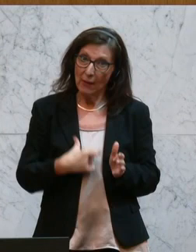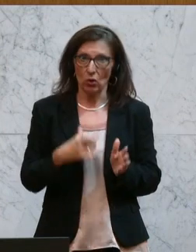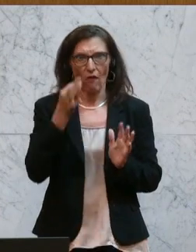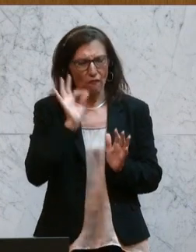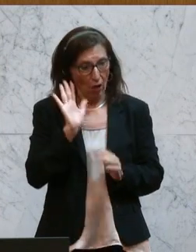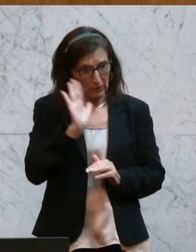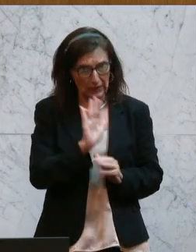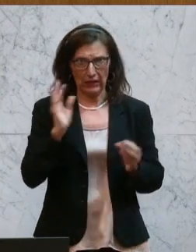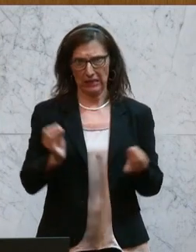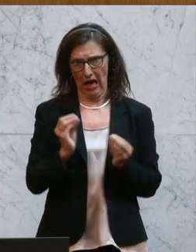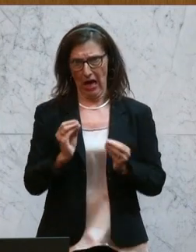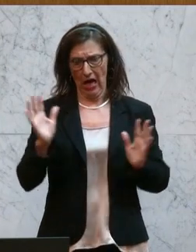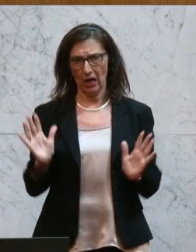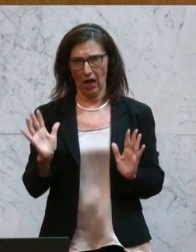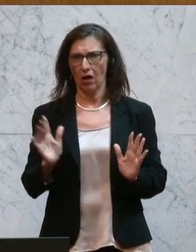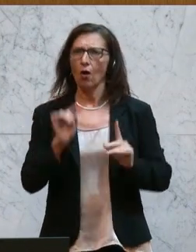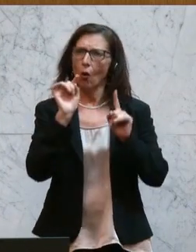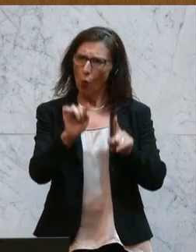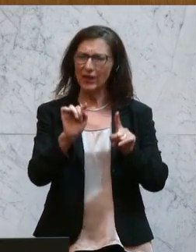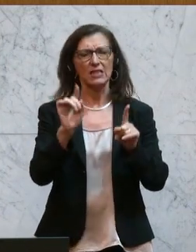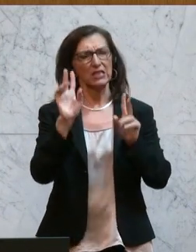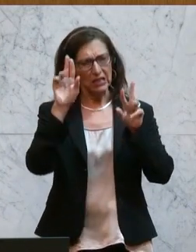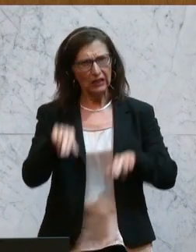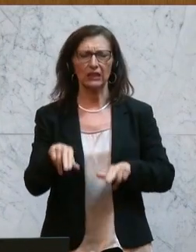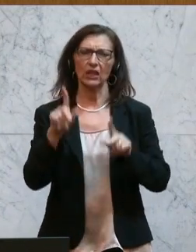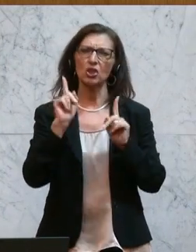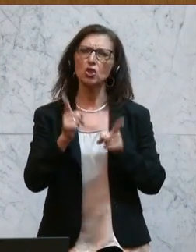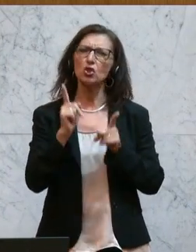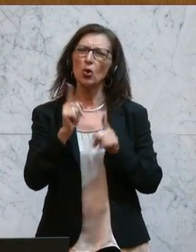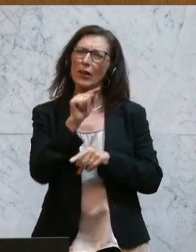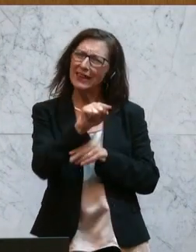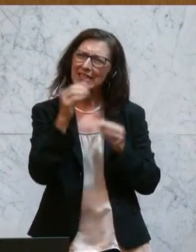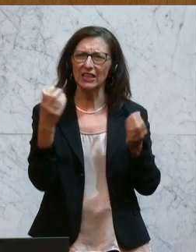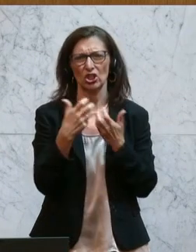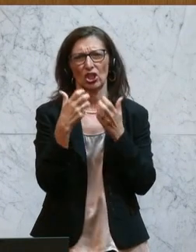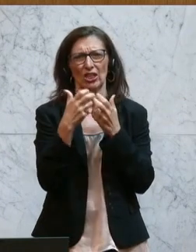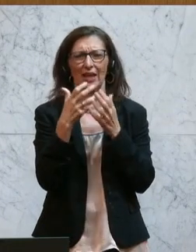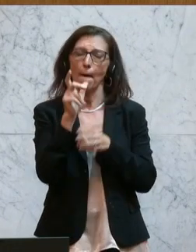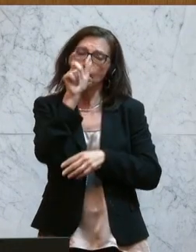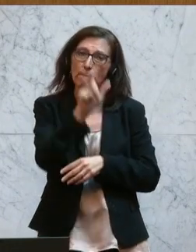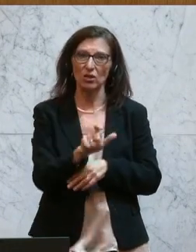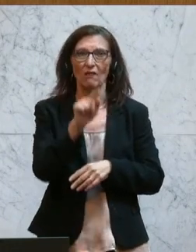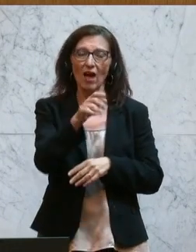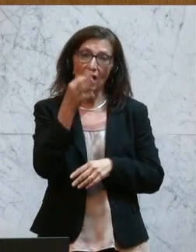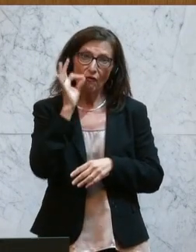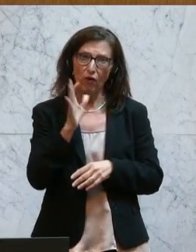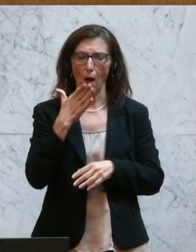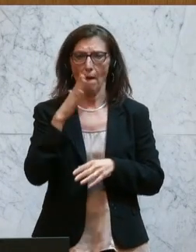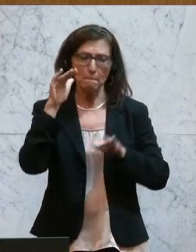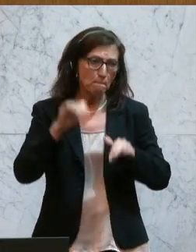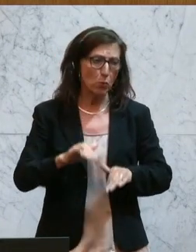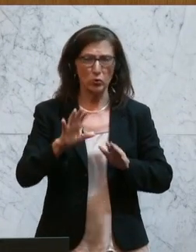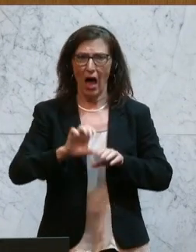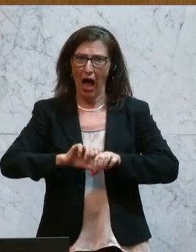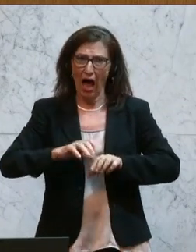Frauen. Und ich glaube, dass es mehr als angebracht ist, diese höchstpersönliche Angelegenheit, wenn eine Frau einen Abbruch vornehmen lassen muss